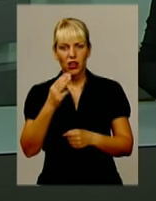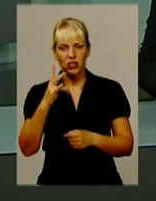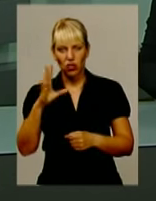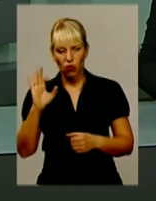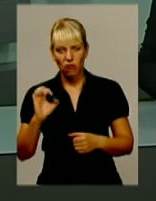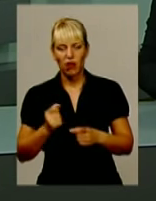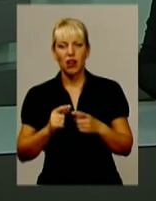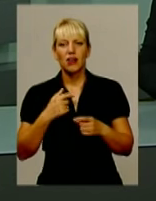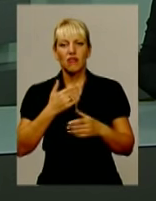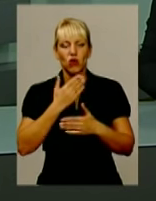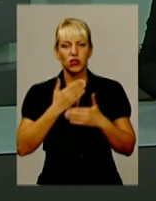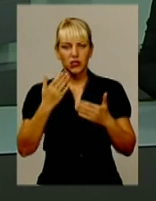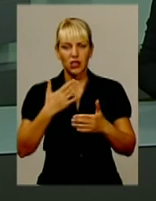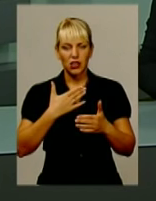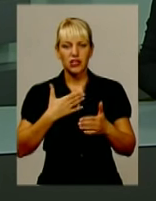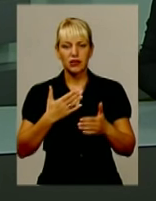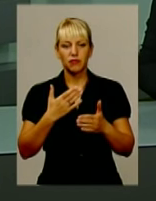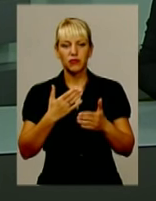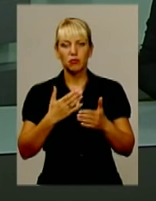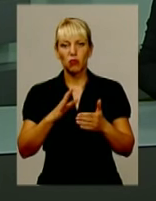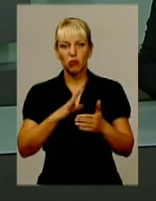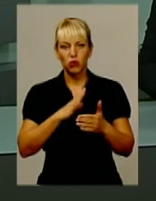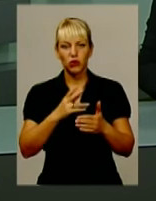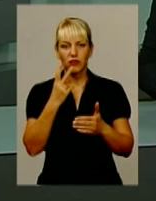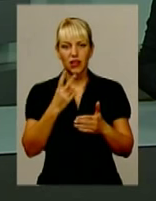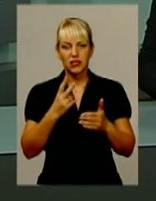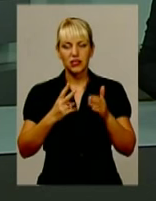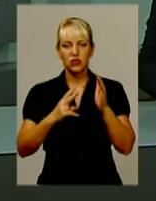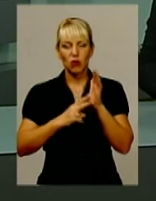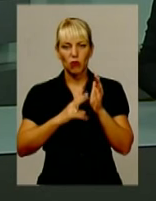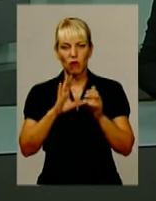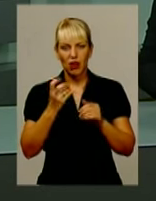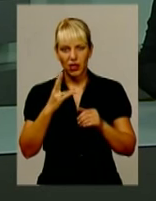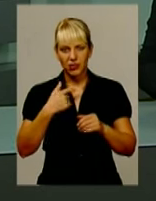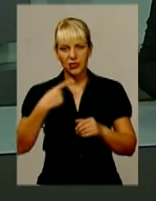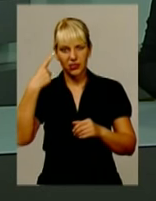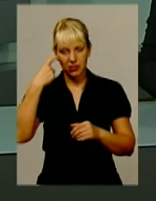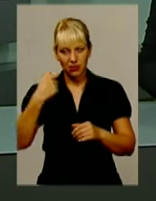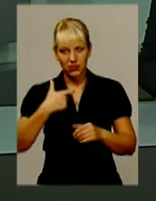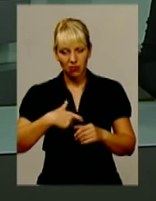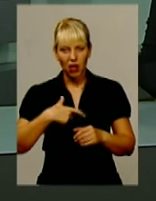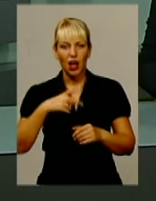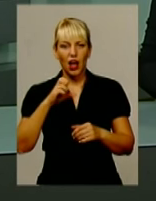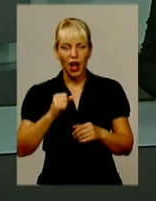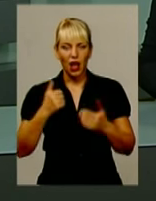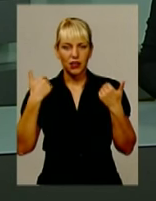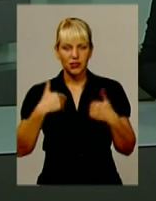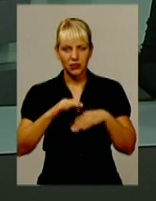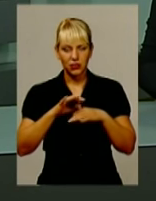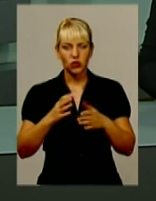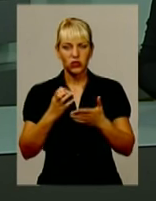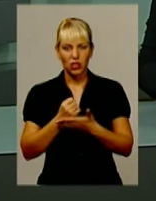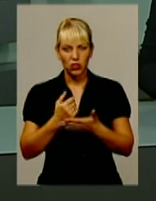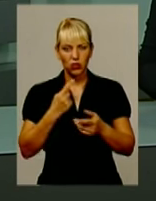спілкувалися 22 серпня, а тіло знайшли лише 1 вересня, орієнтовно за тиждень після трагедії. Військовослужбовець 1964